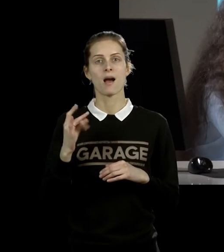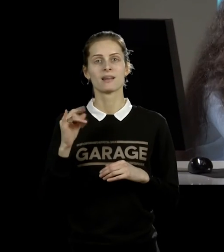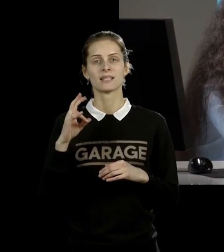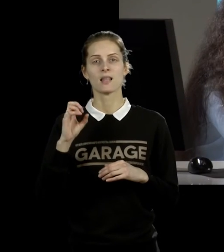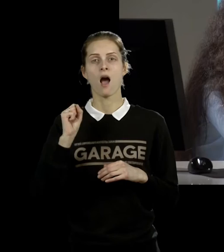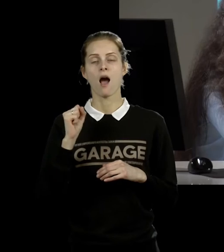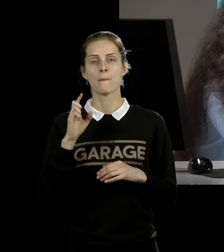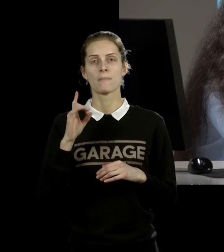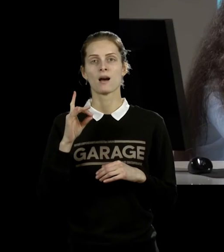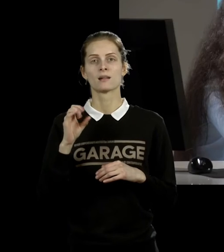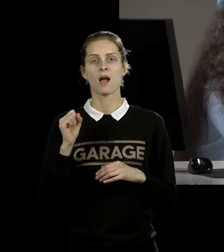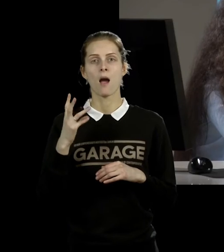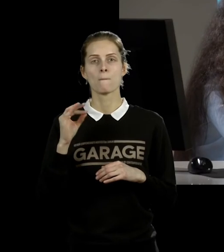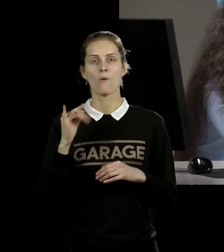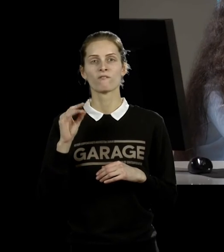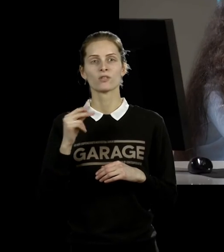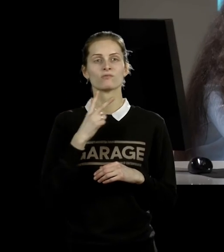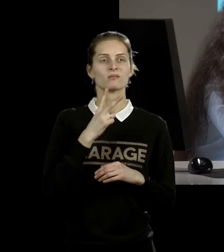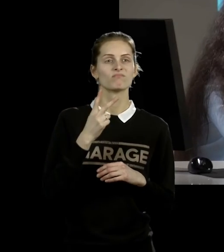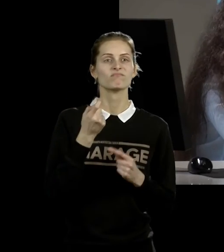Все-таки немного.